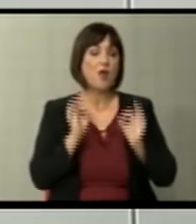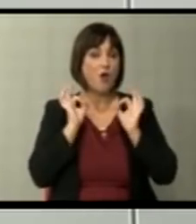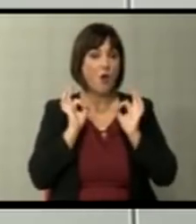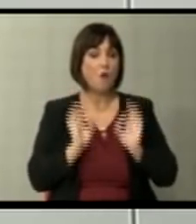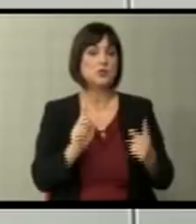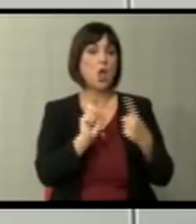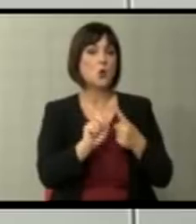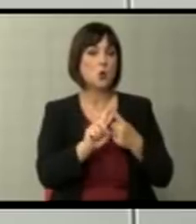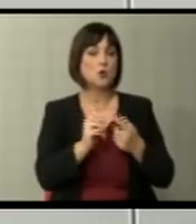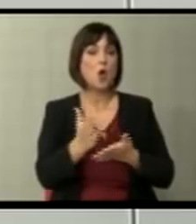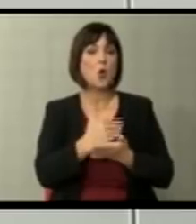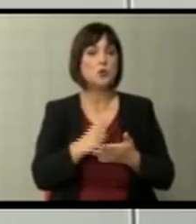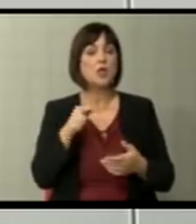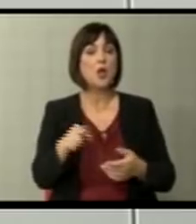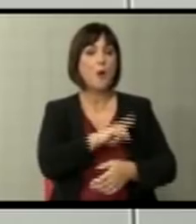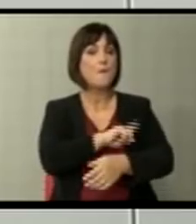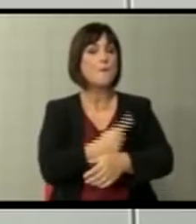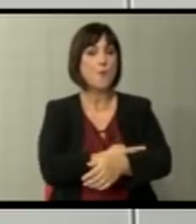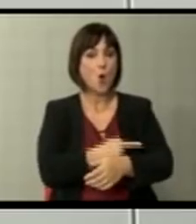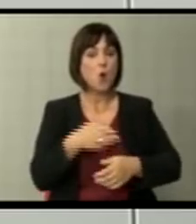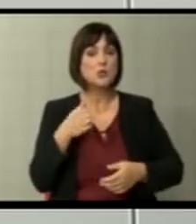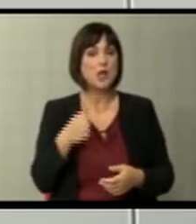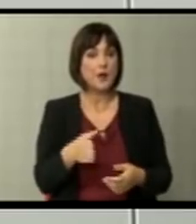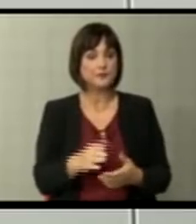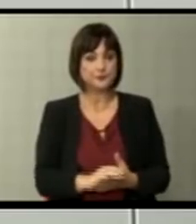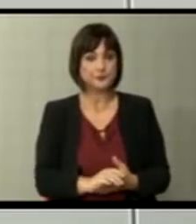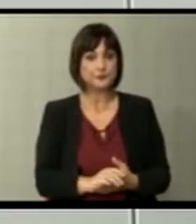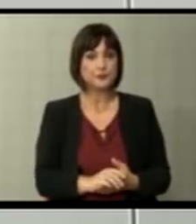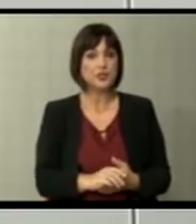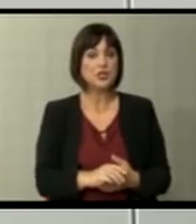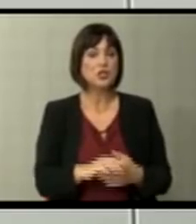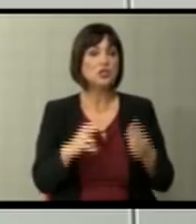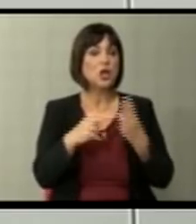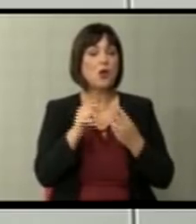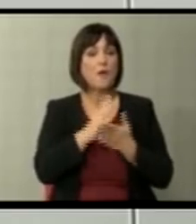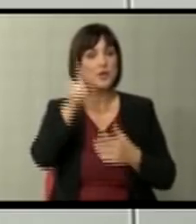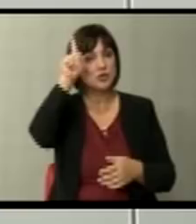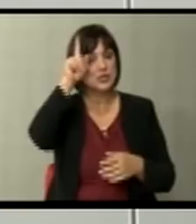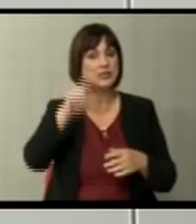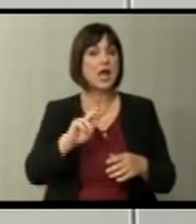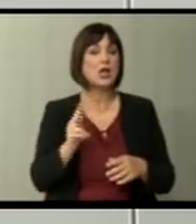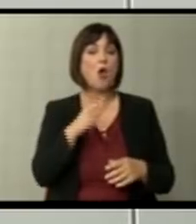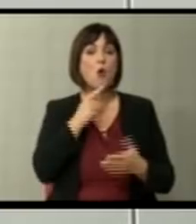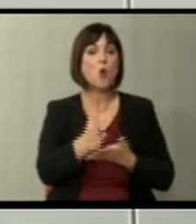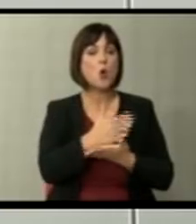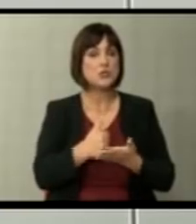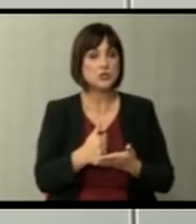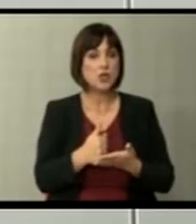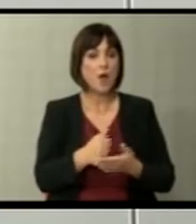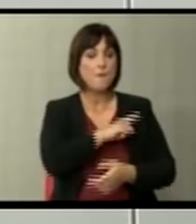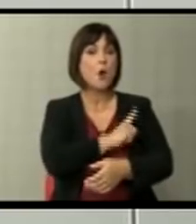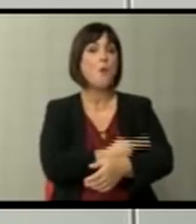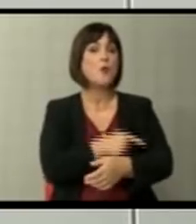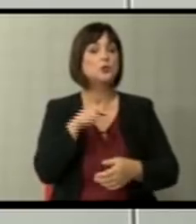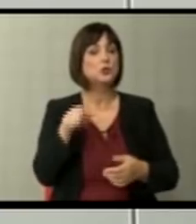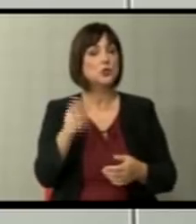контакти. Користеќи ја тогаш Мокитајат и на Шредер, кој беше германски канцелар. Користеќи ја Мокита